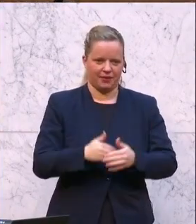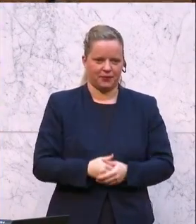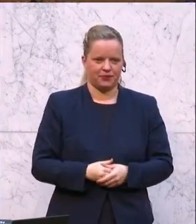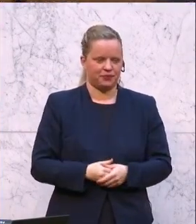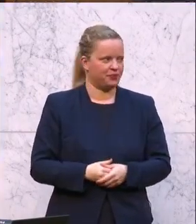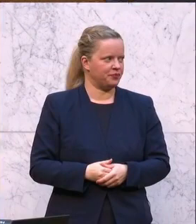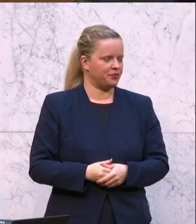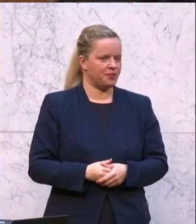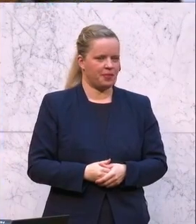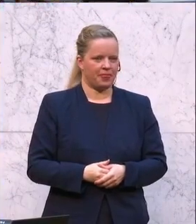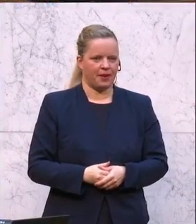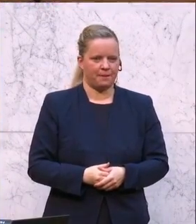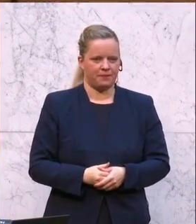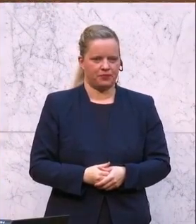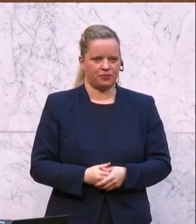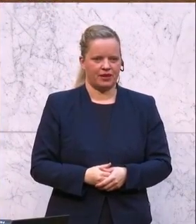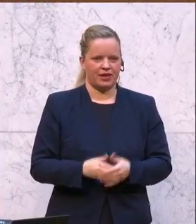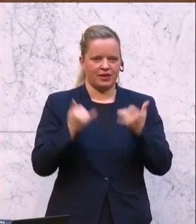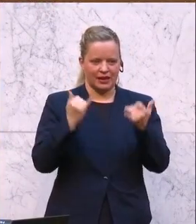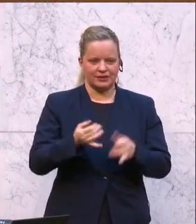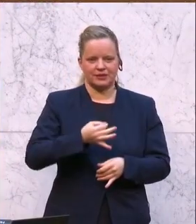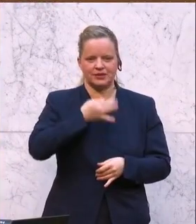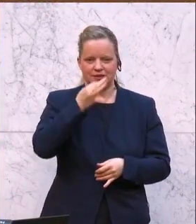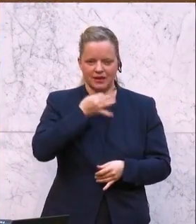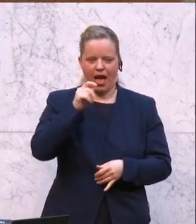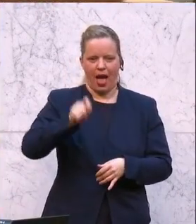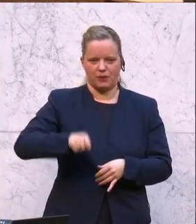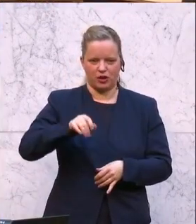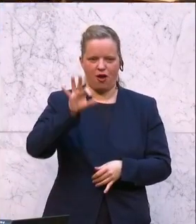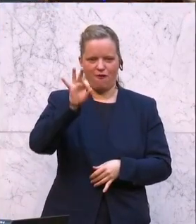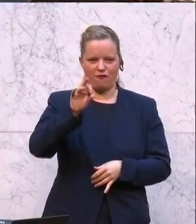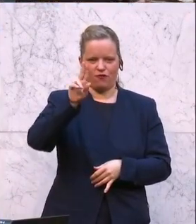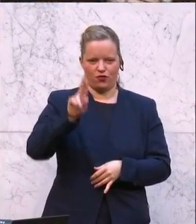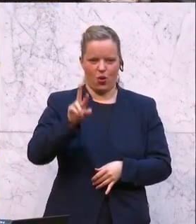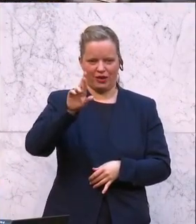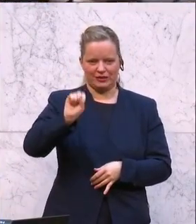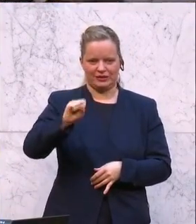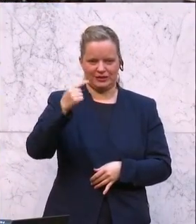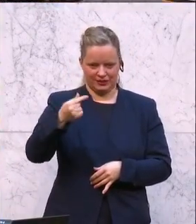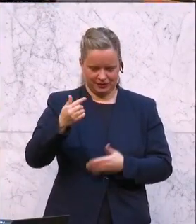Susanne Fürst, die Juristin aus Oberösterreich, Verfassungssprecherin, Justizsprecherin.